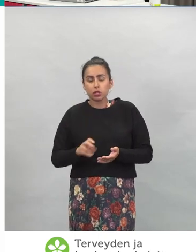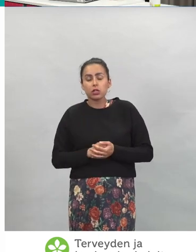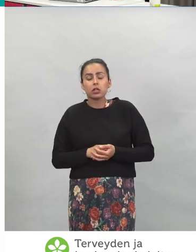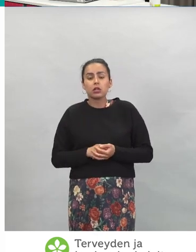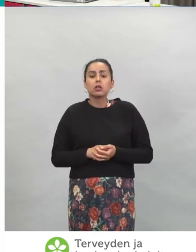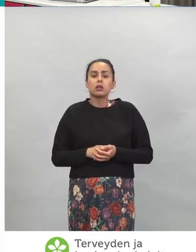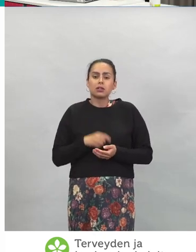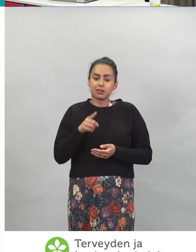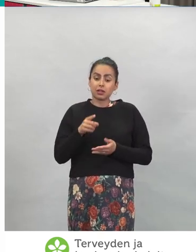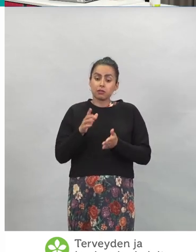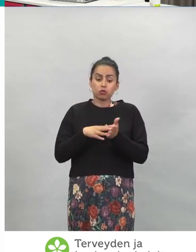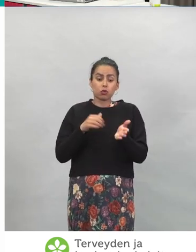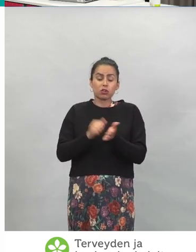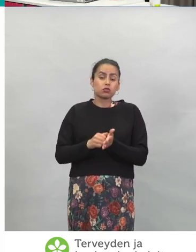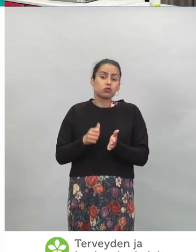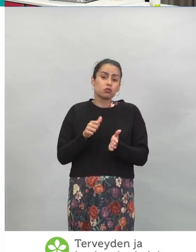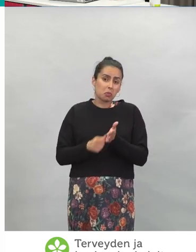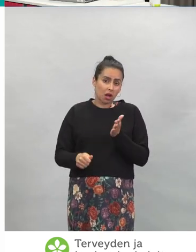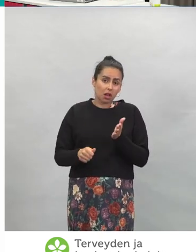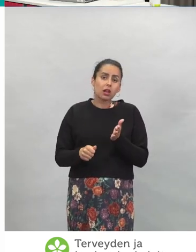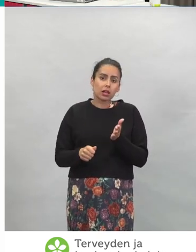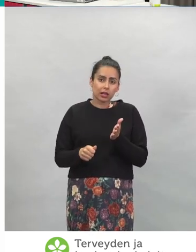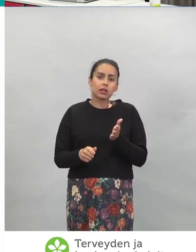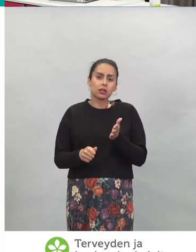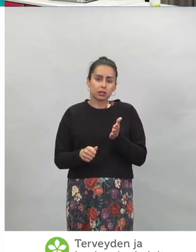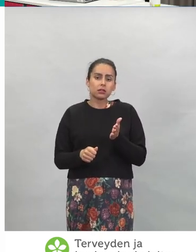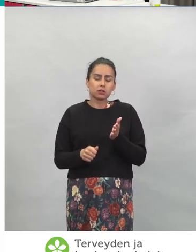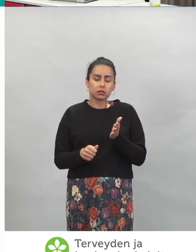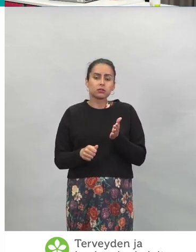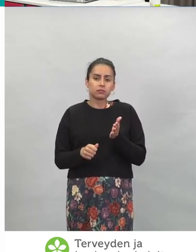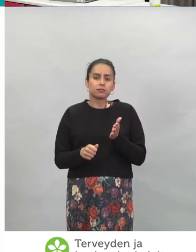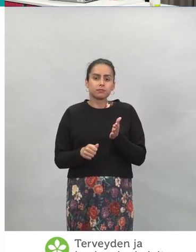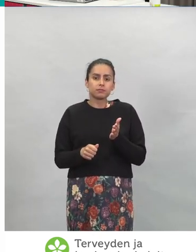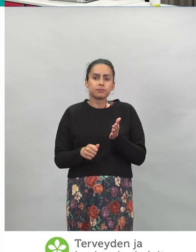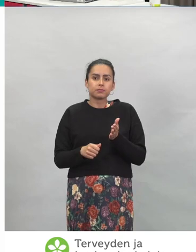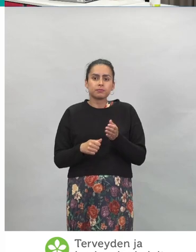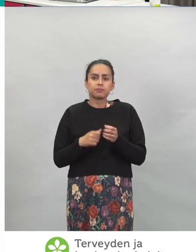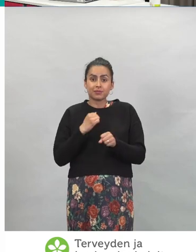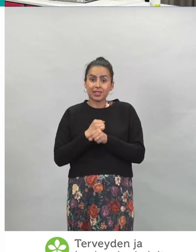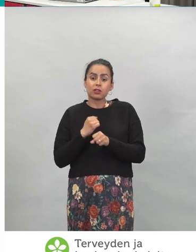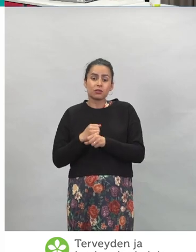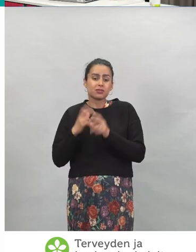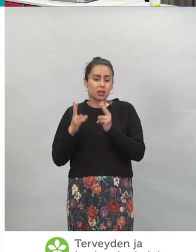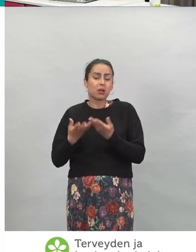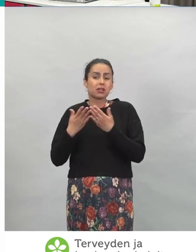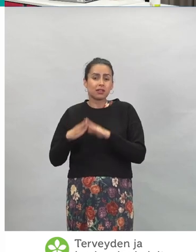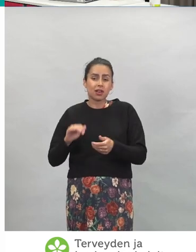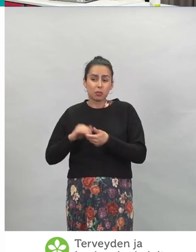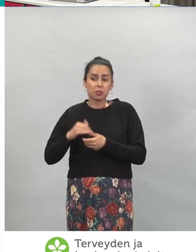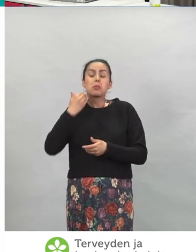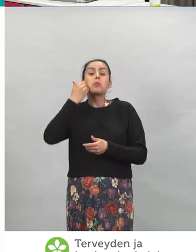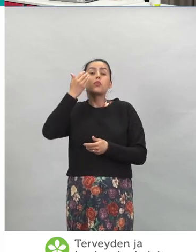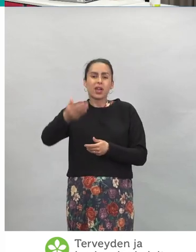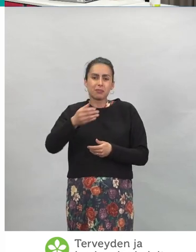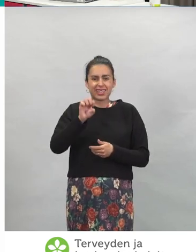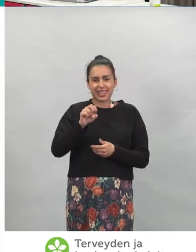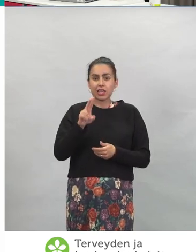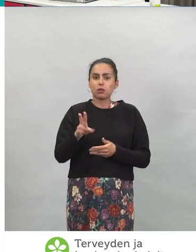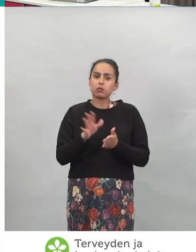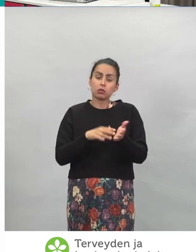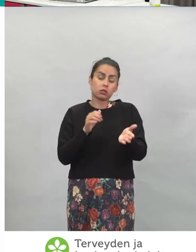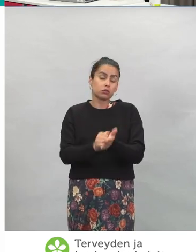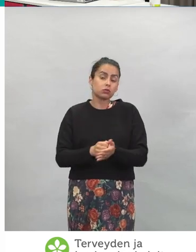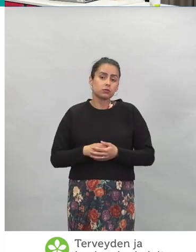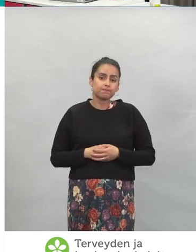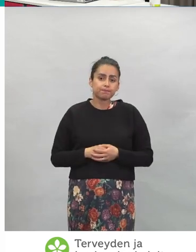todistuksen malli, niin tämä Sanele on jo tehty sen mukaisesti, mitä sitten EU-todistus tulee olemaan.